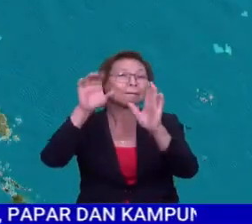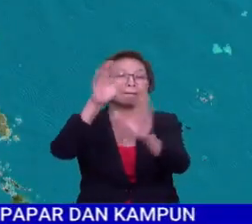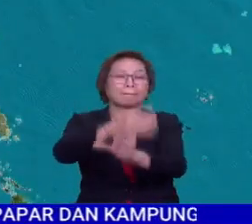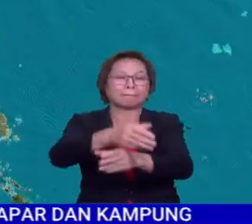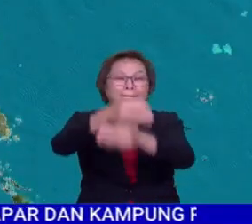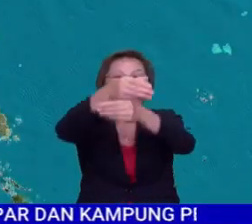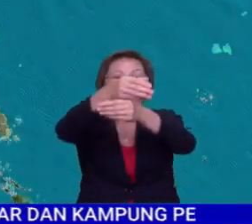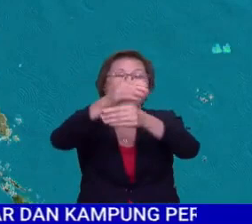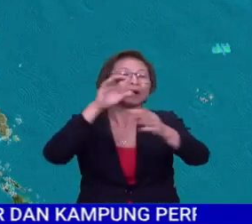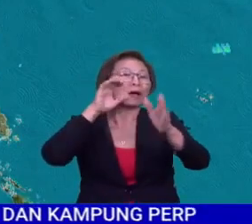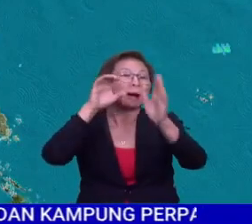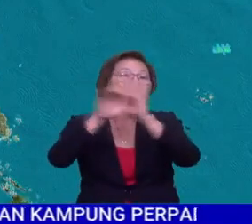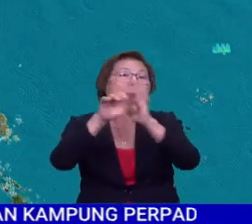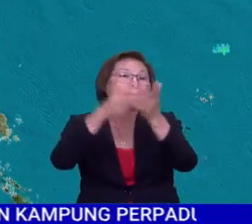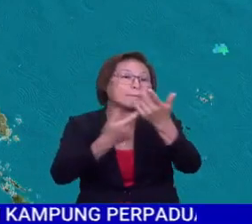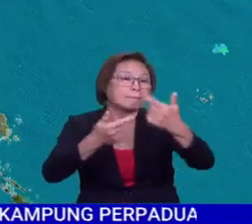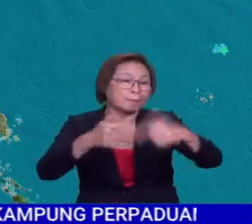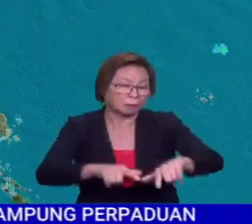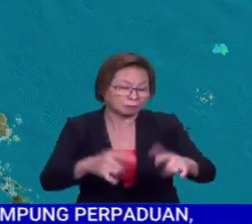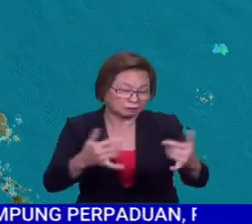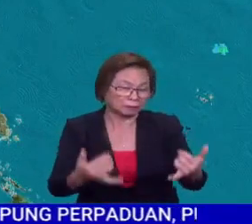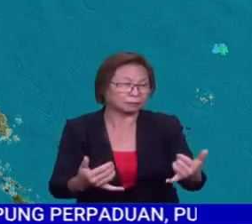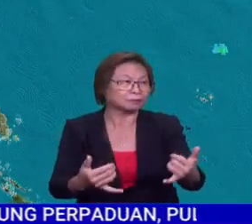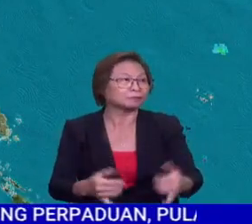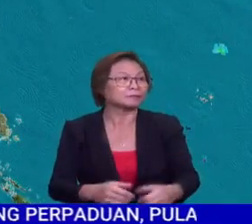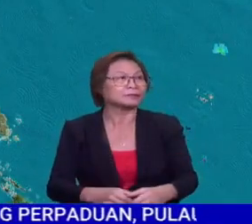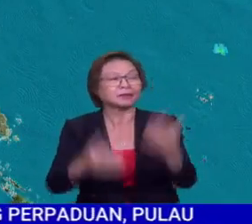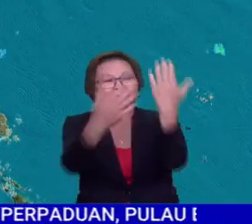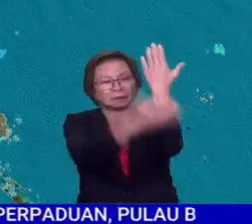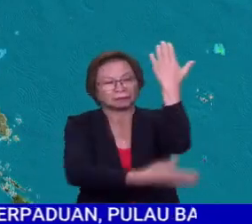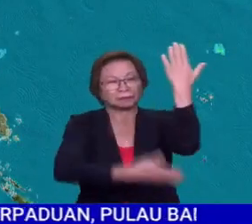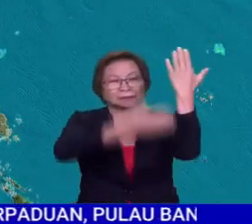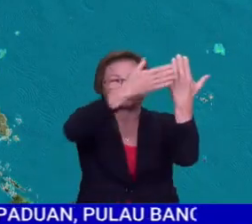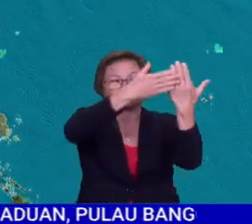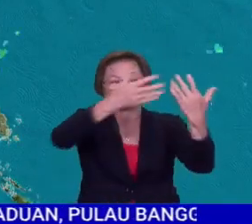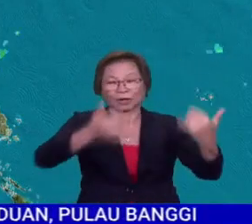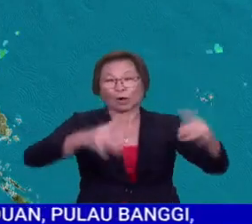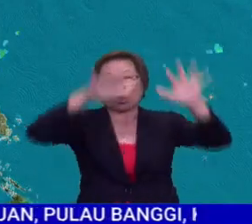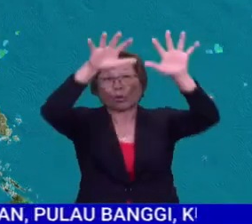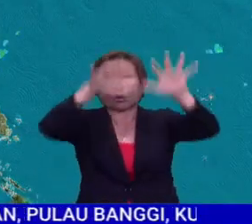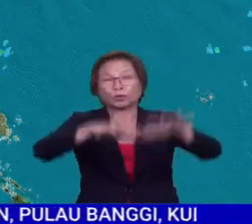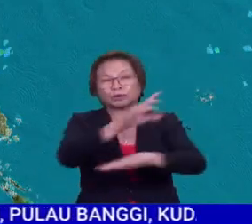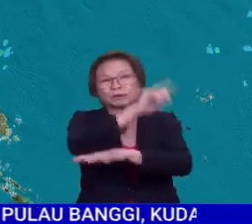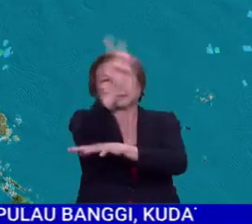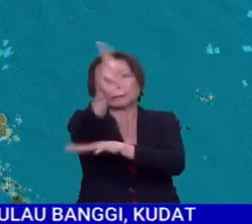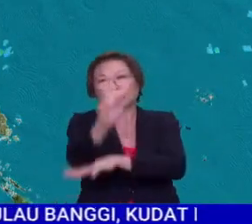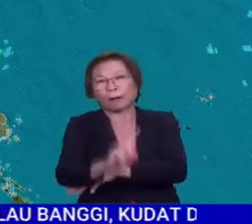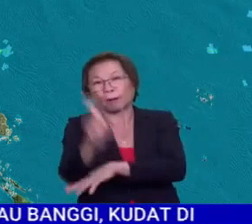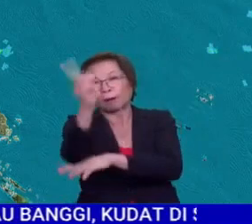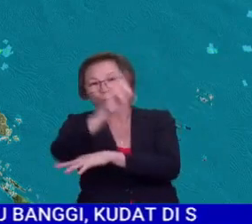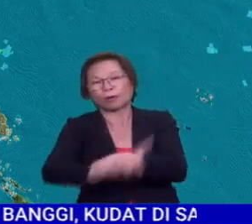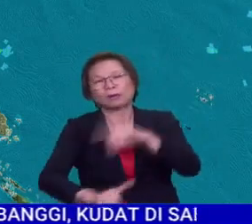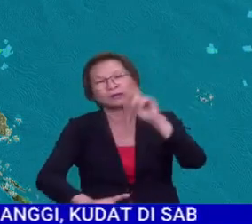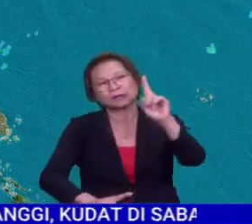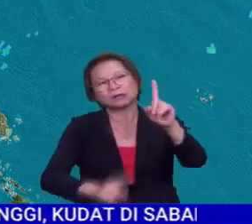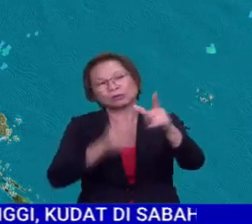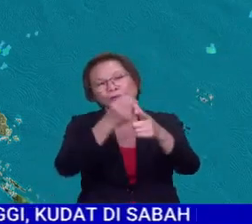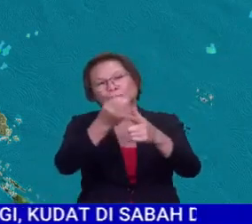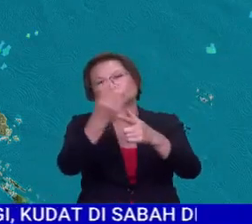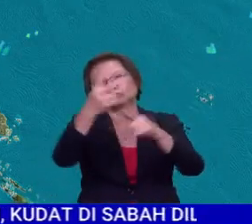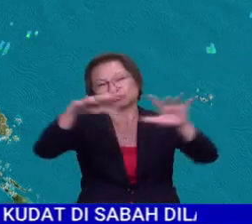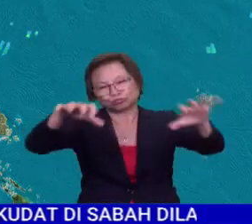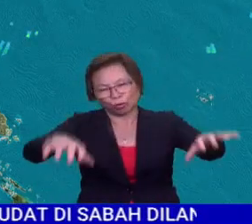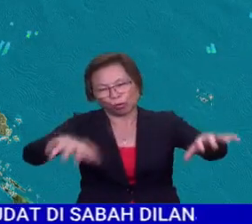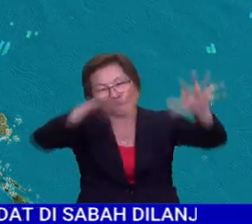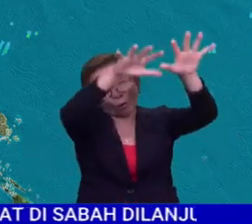bagi melihat apa yang berlaku sebenarnya pada tiga ini. Di Semenanjung Malaysia, pada tiga ini hujan berserta ribut petir. Di satu dua tempat,